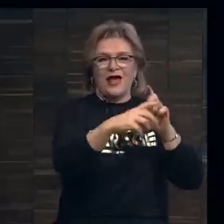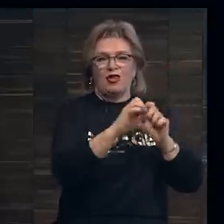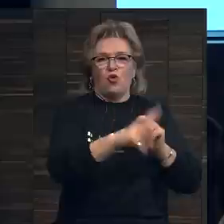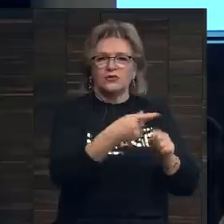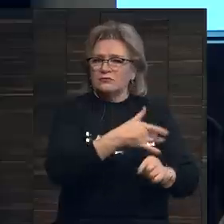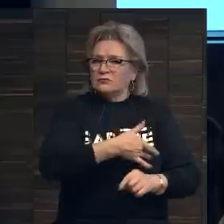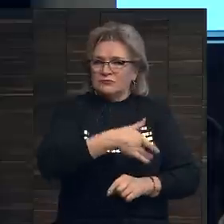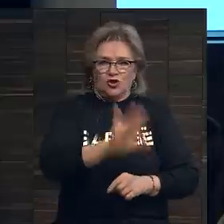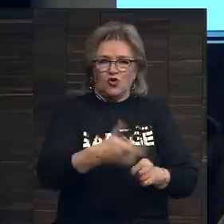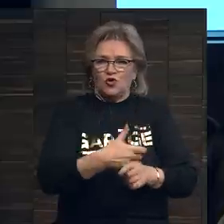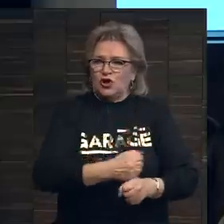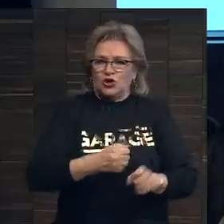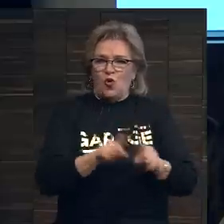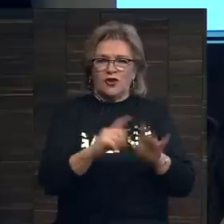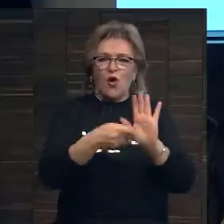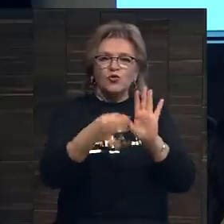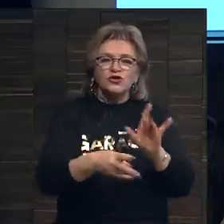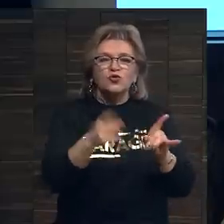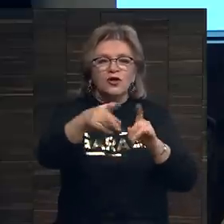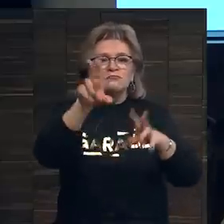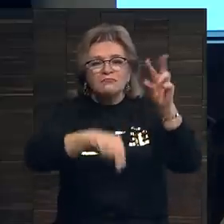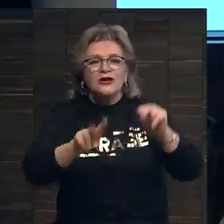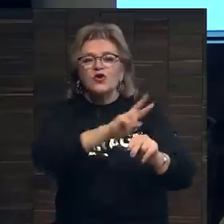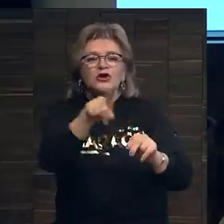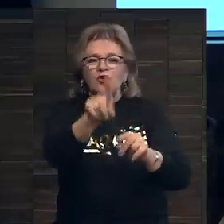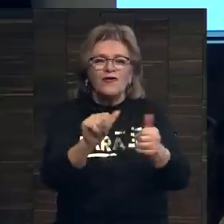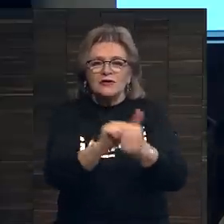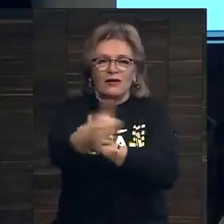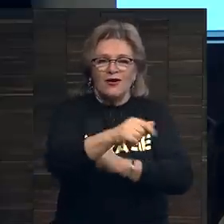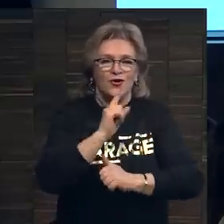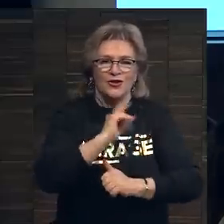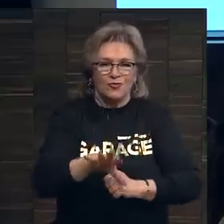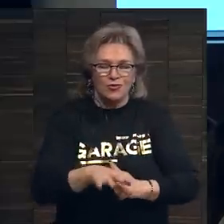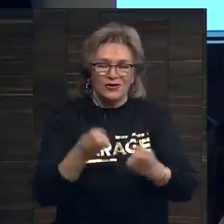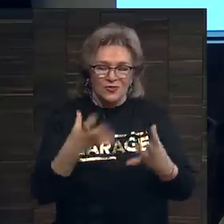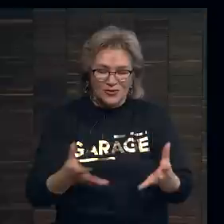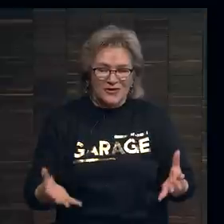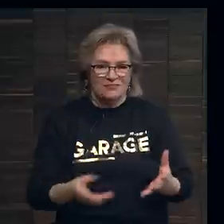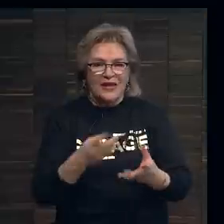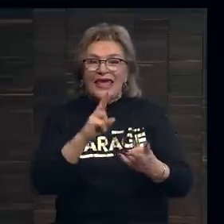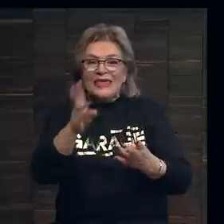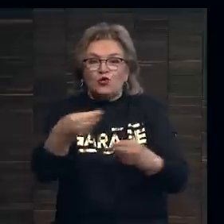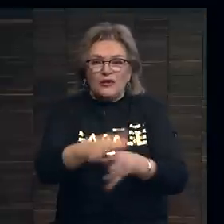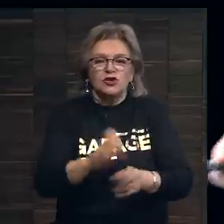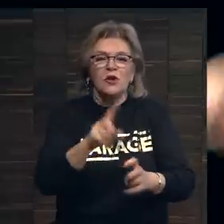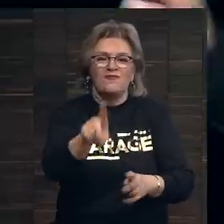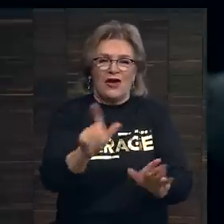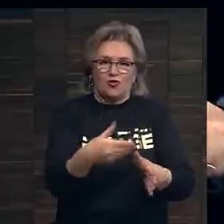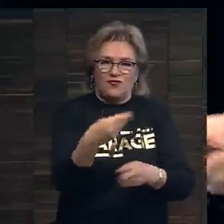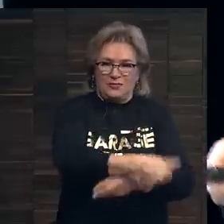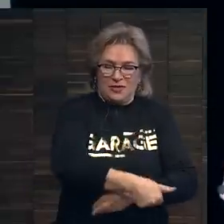Это довольно жестокий, довольно злой аукцион. Вы просто надеетесь, что никто вас не обгонит, не заплатит больше, чем вы готовы.